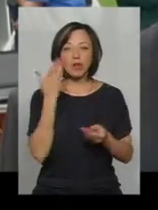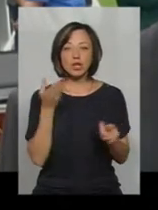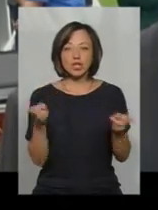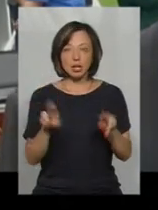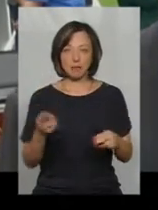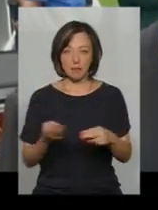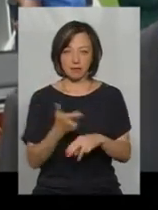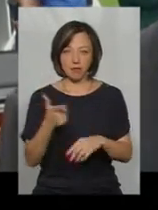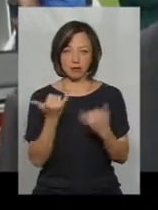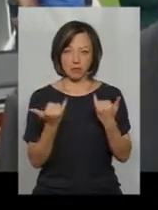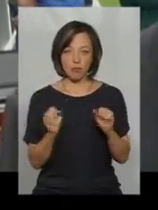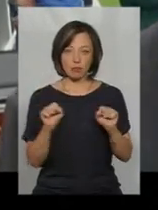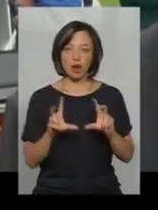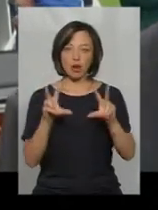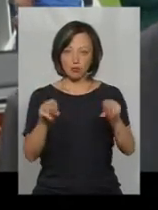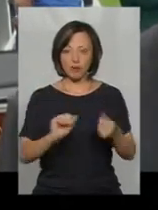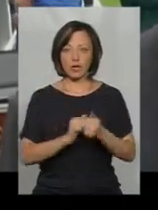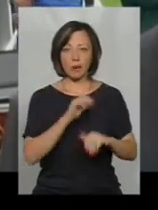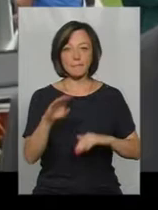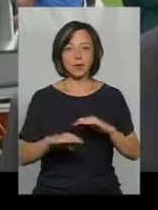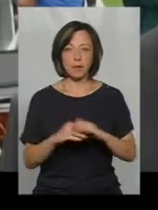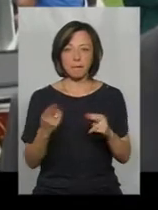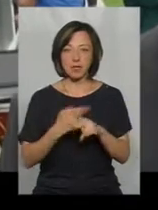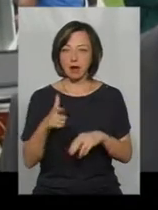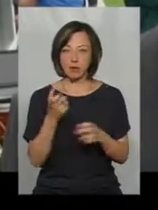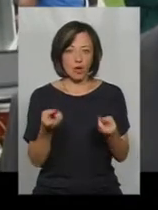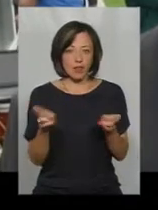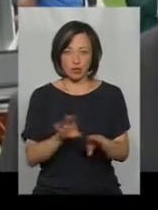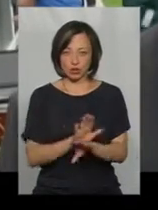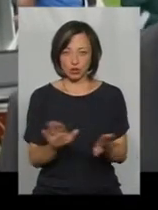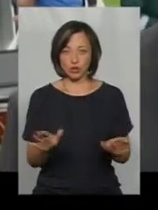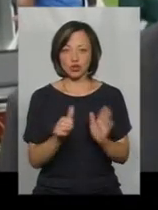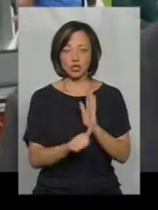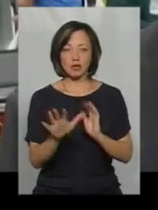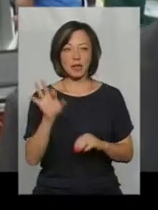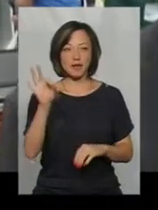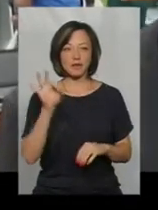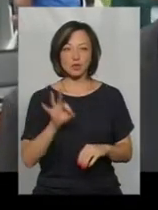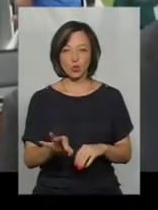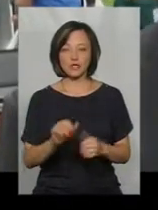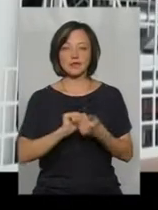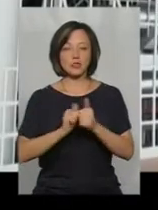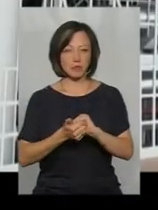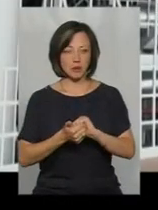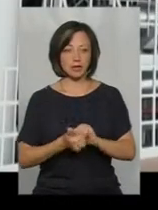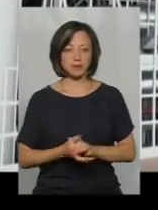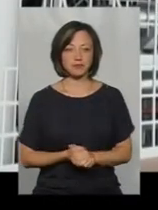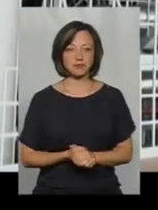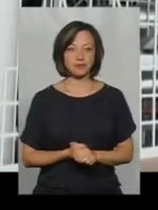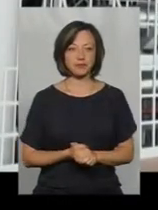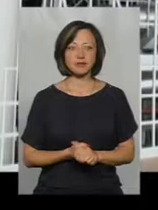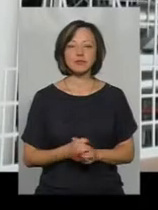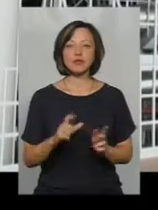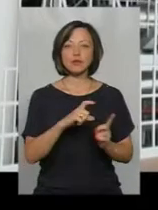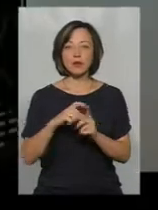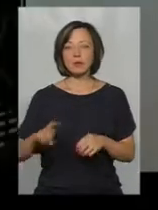без газу. А тепер я можу гарантувати, що Кам'янець без газу не лишиться, тому що ми 65% його замінили. За словами Валерія